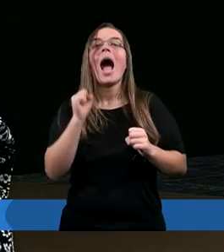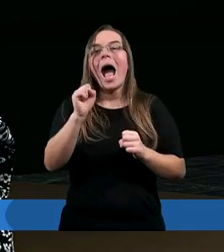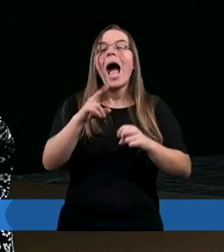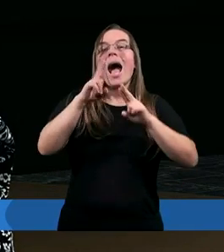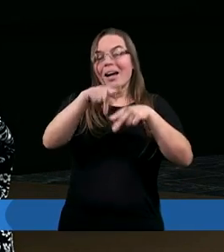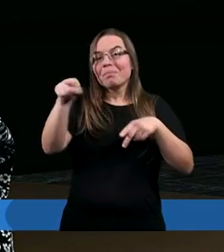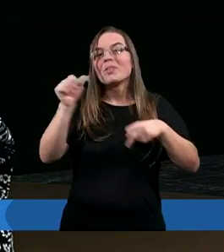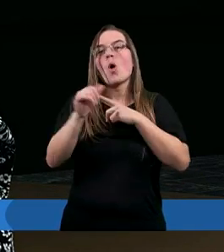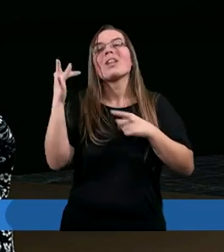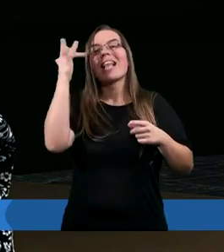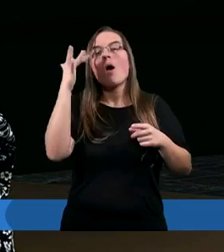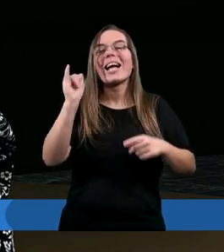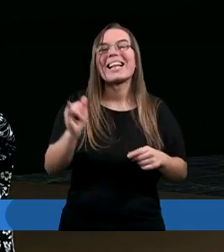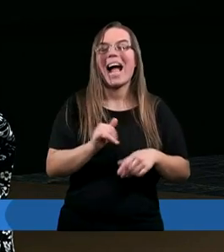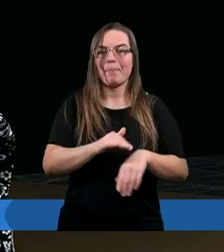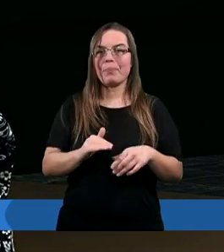teoretykami.